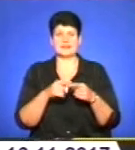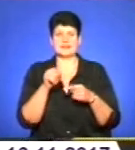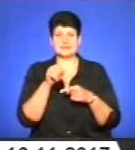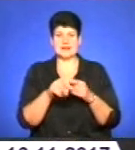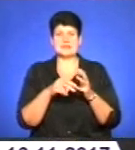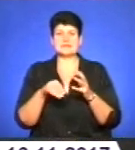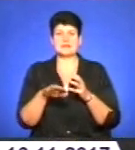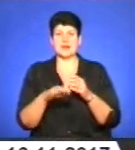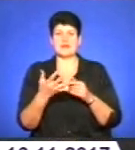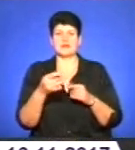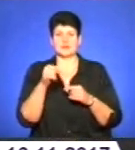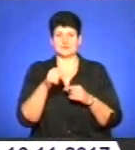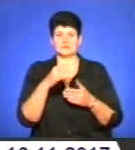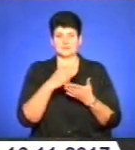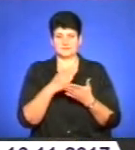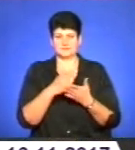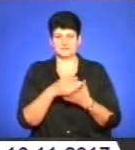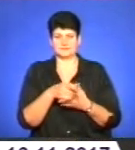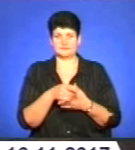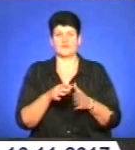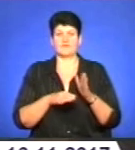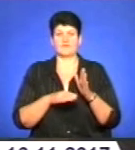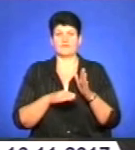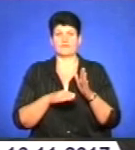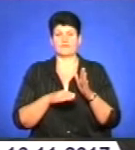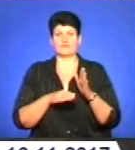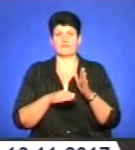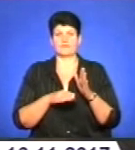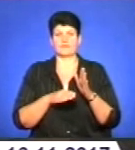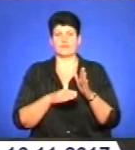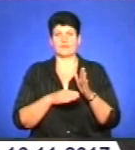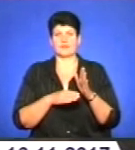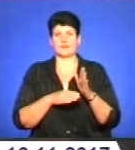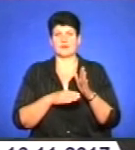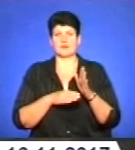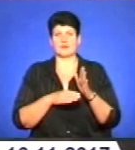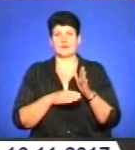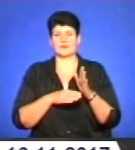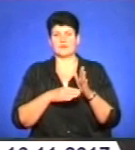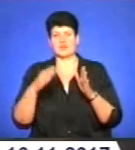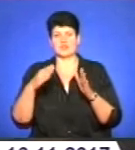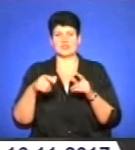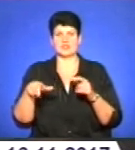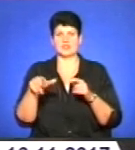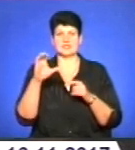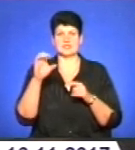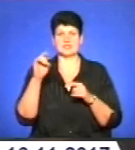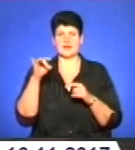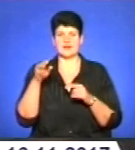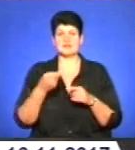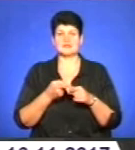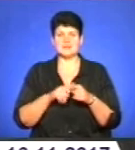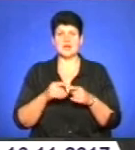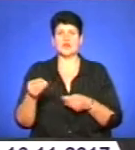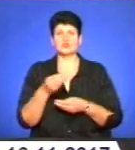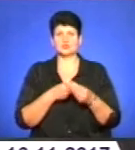вся, яка тут знаходиться вище річки Серед, вона, в принципі, насипна. Тобто, це є штучно